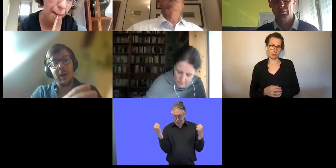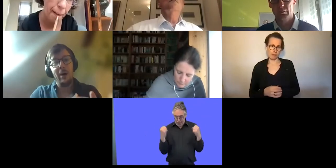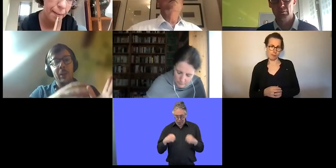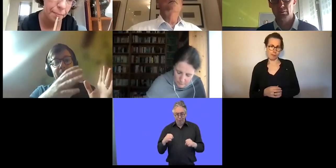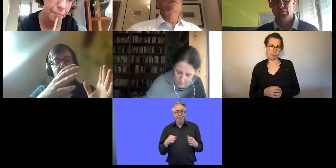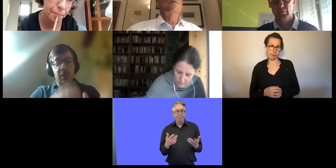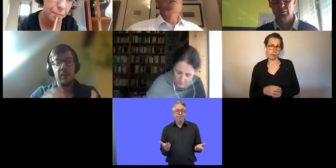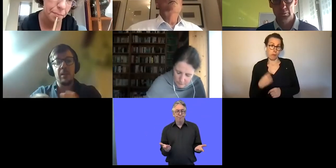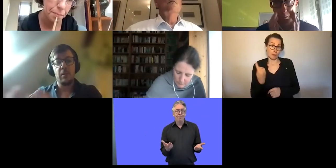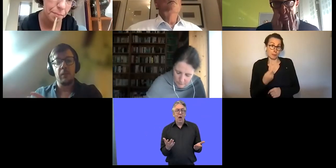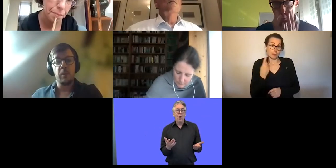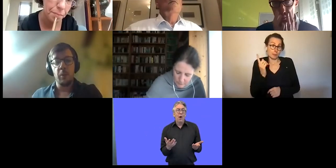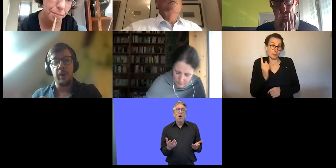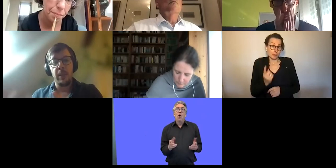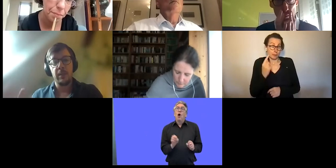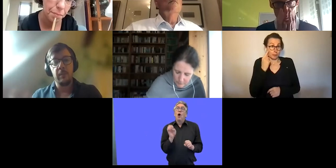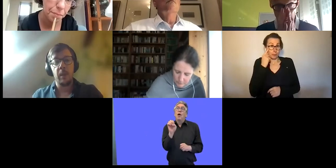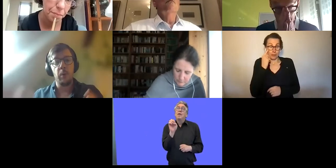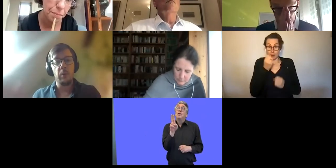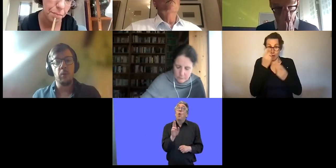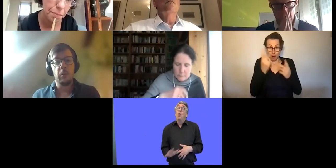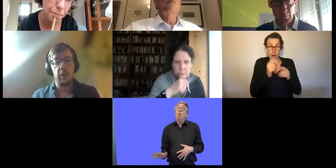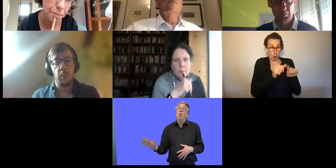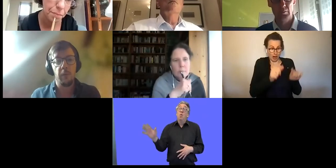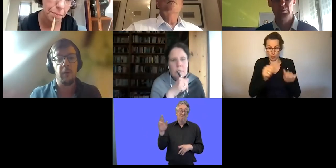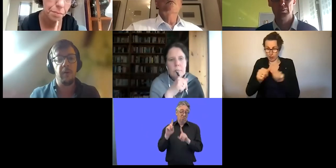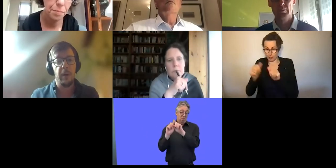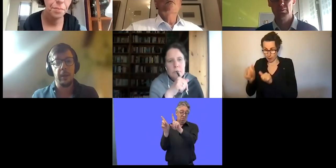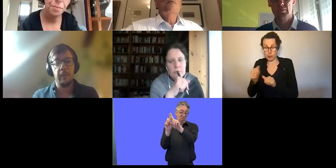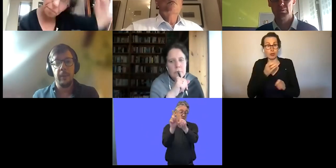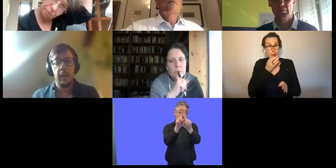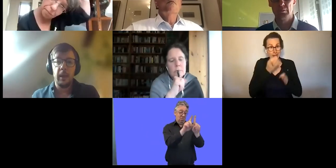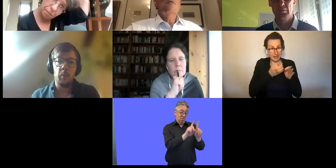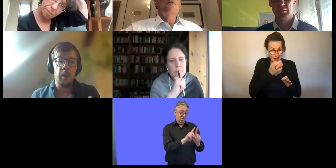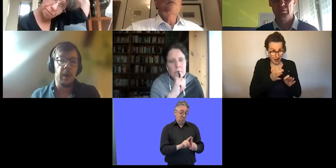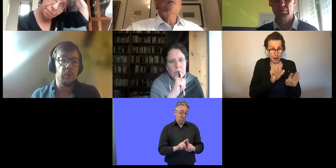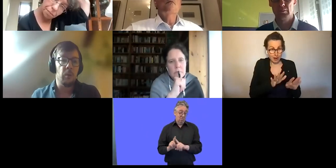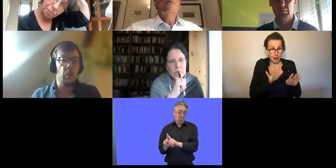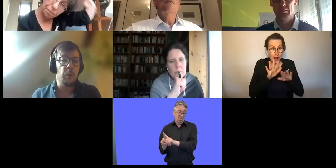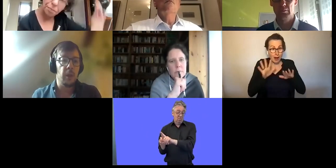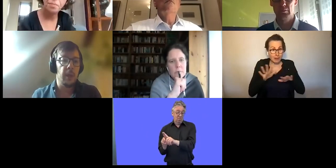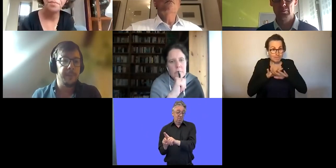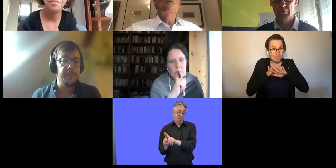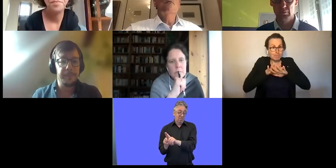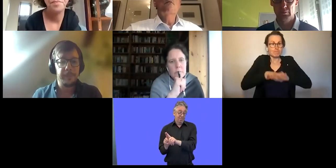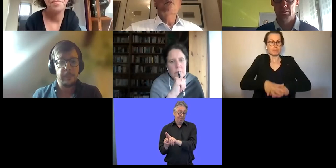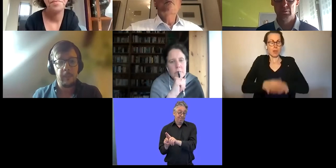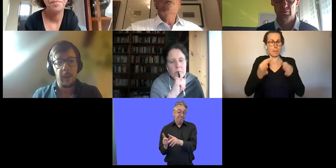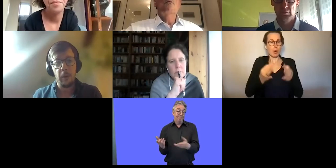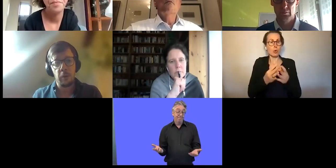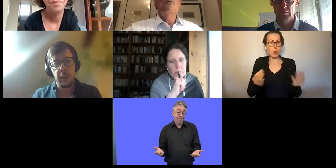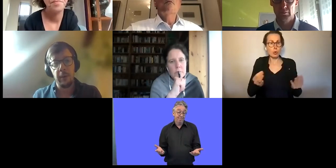Denn wir müssen berücksichtigen, dass jedes Modell seine Besonderheiten hat, brauchen aber andererseits auch Lösungen, die für alle